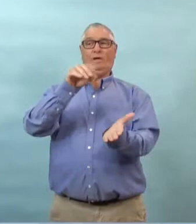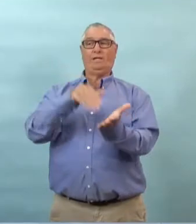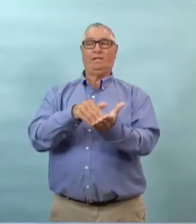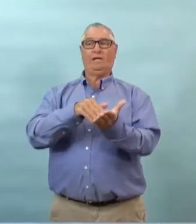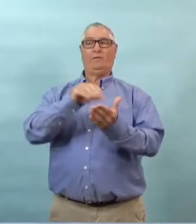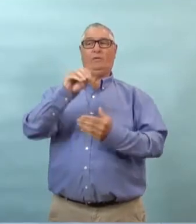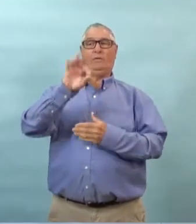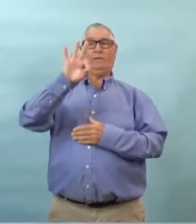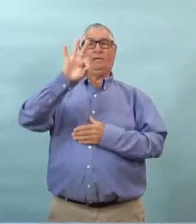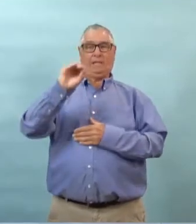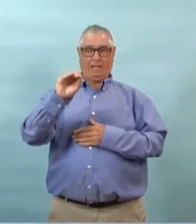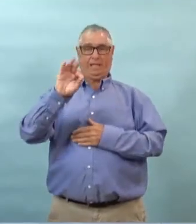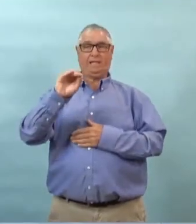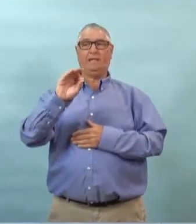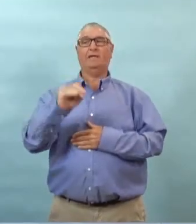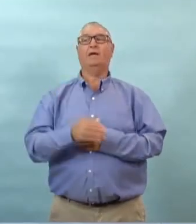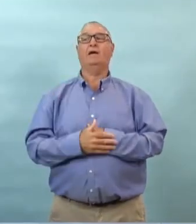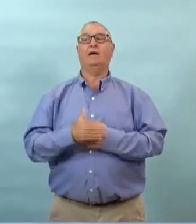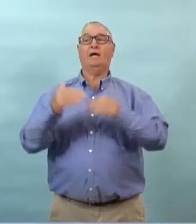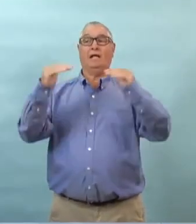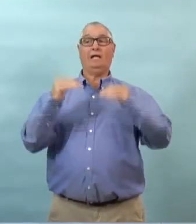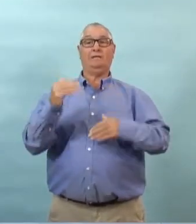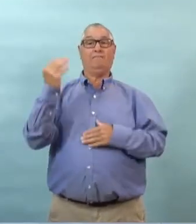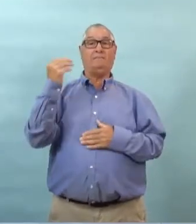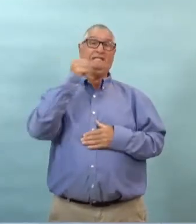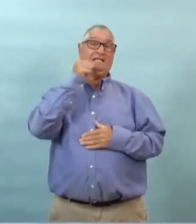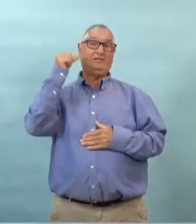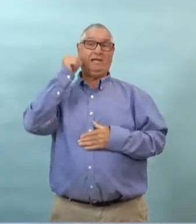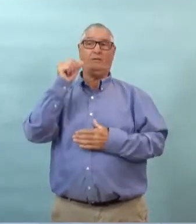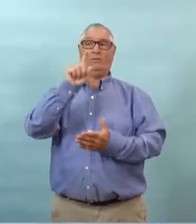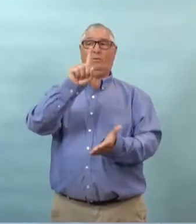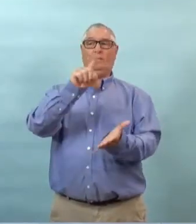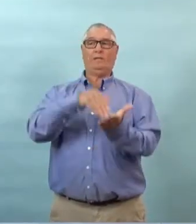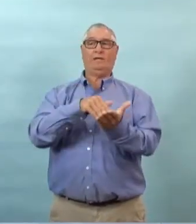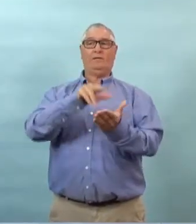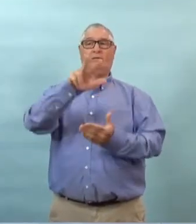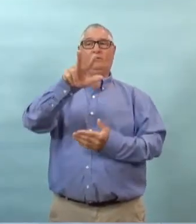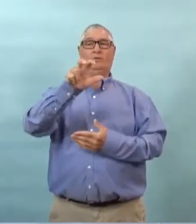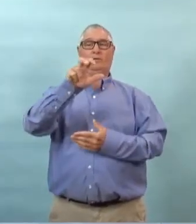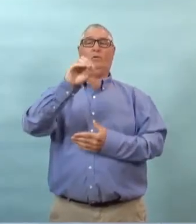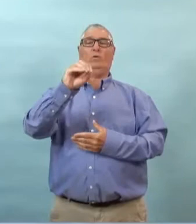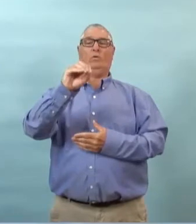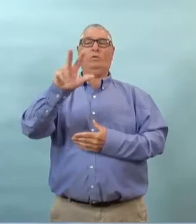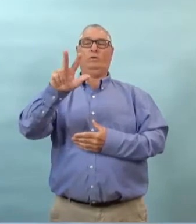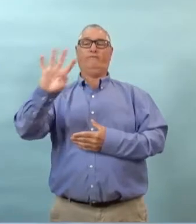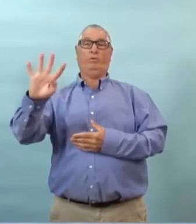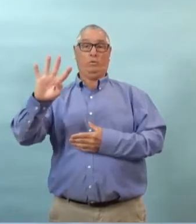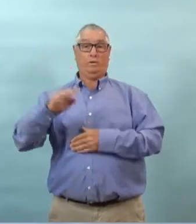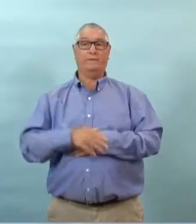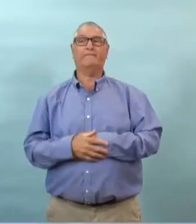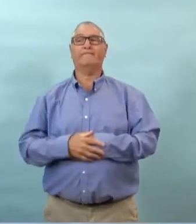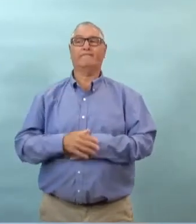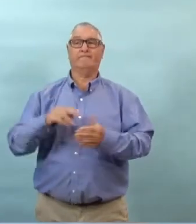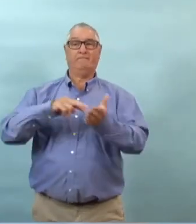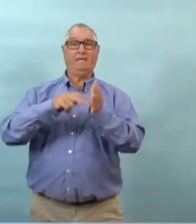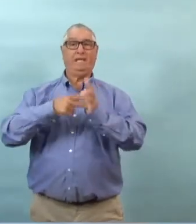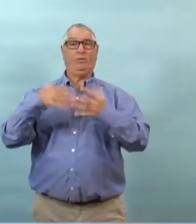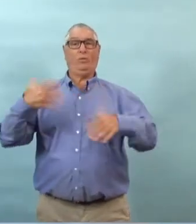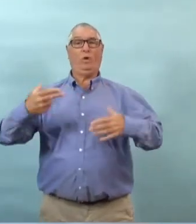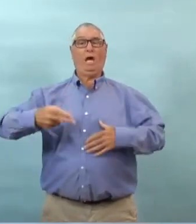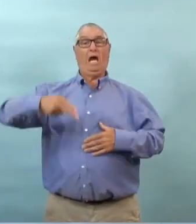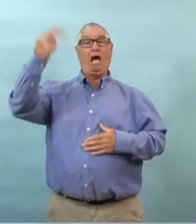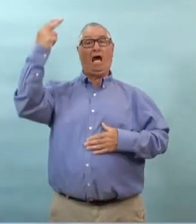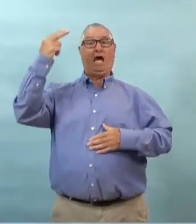plus de mille dimanche et plus de mille lundi ce sont là des chiffres très importants qui ont été